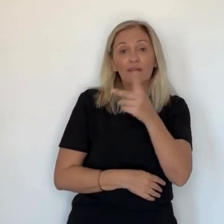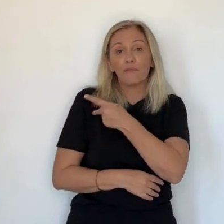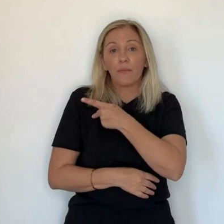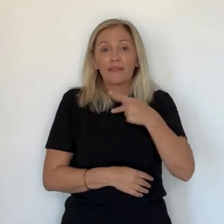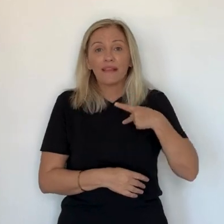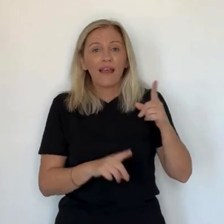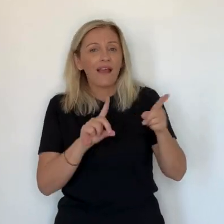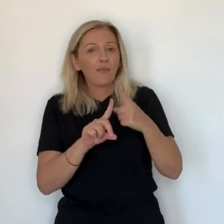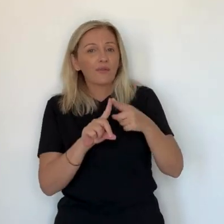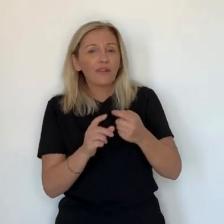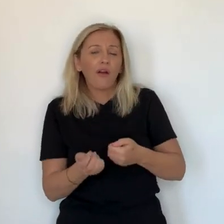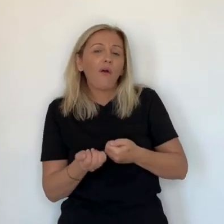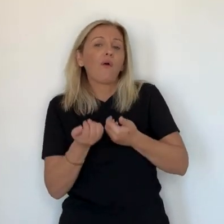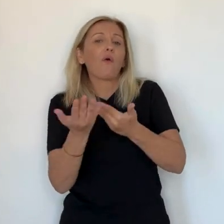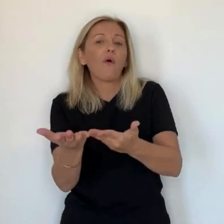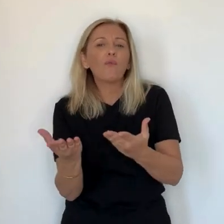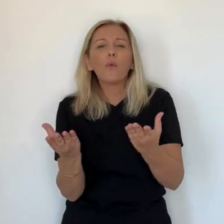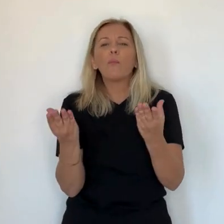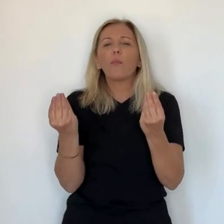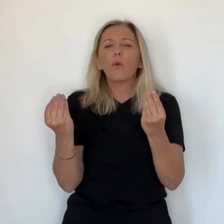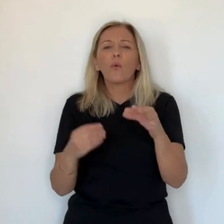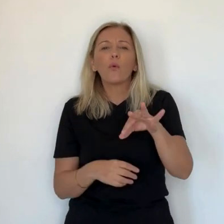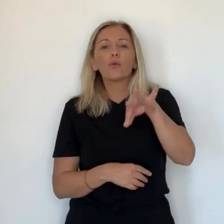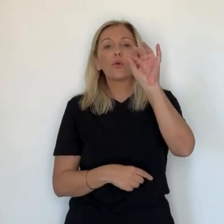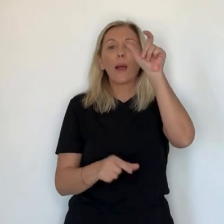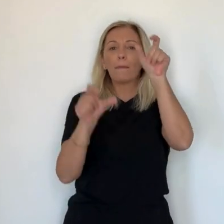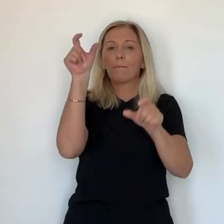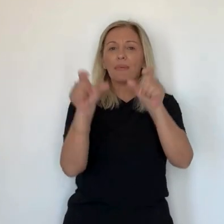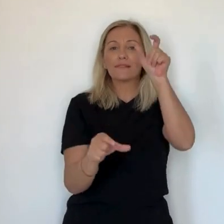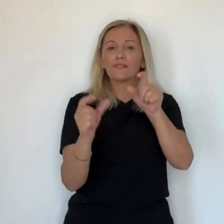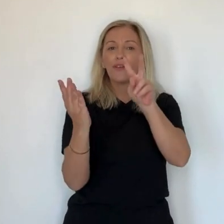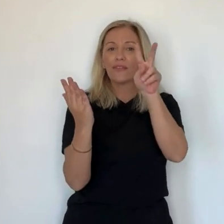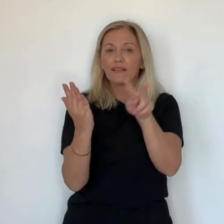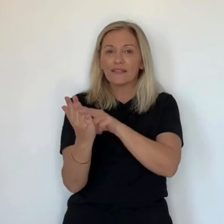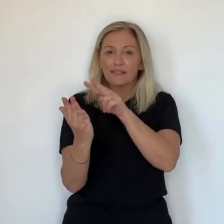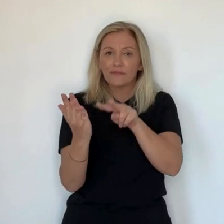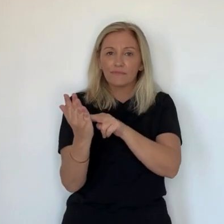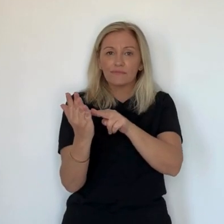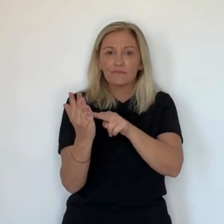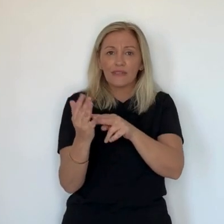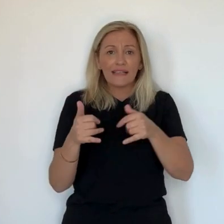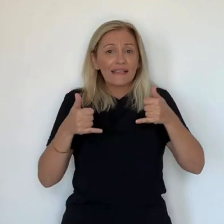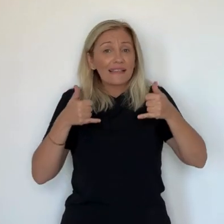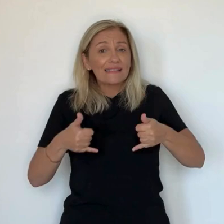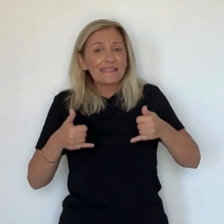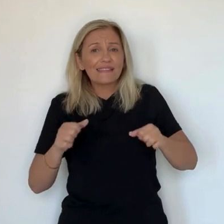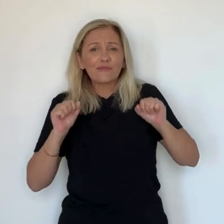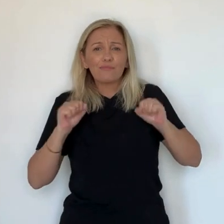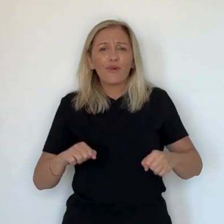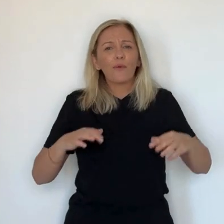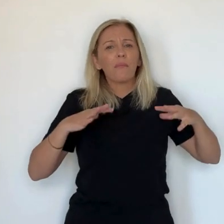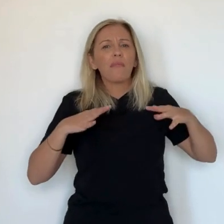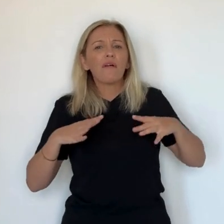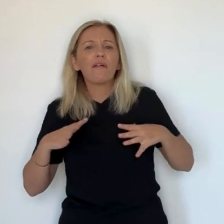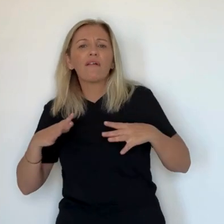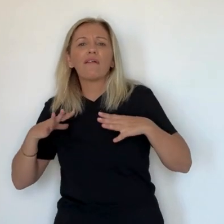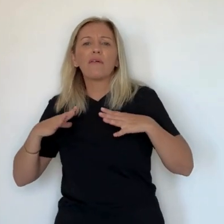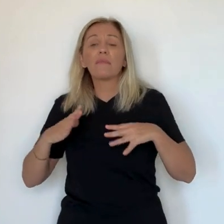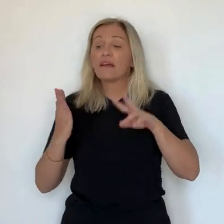de proposer une diversité d'ouvrages au lecteur. C'est une librairie indépendante, c'est un lieu où on se balade.